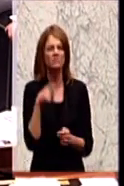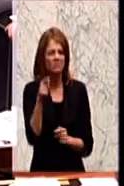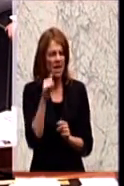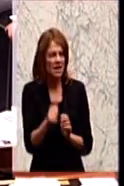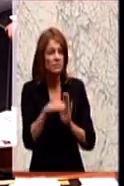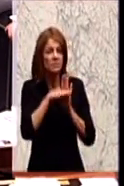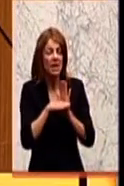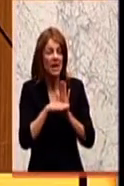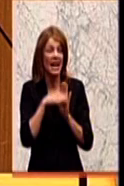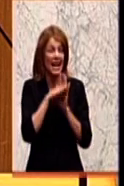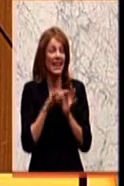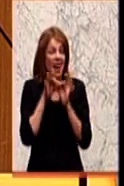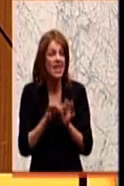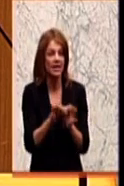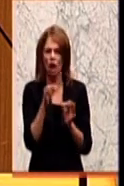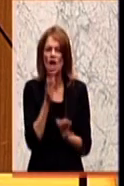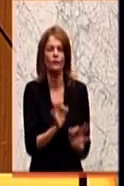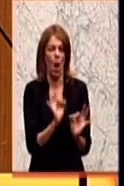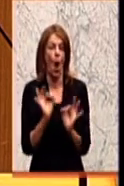Verordnung zur Vorratsdatenspeicherung.